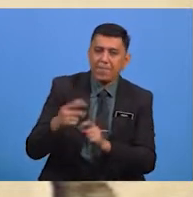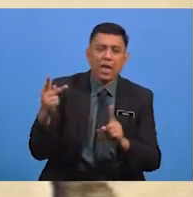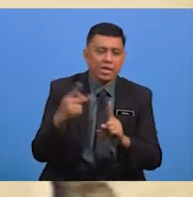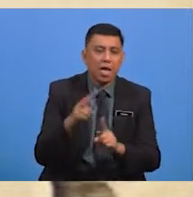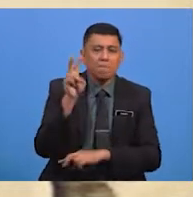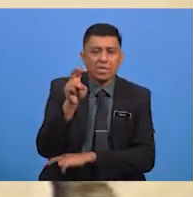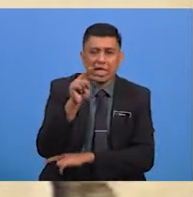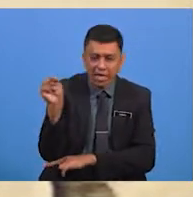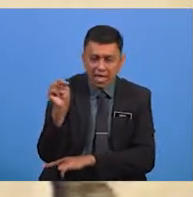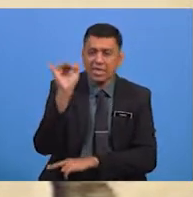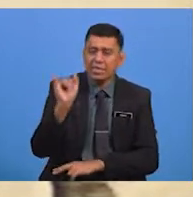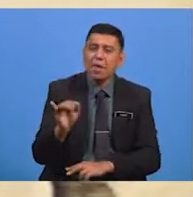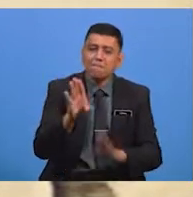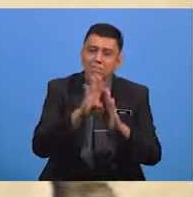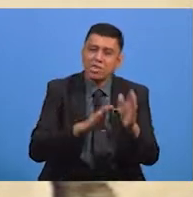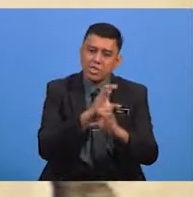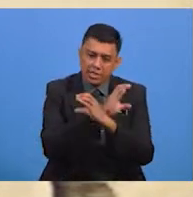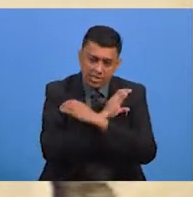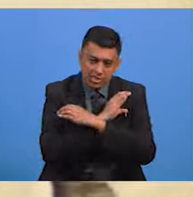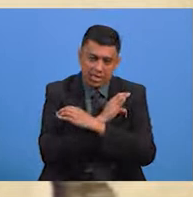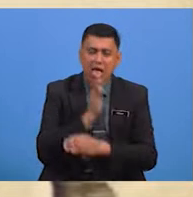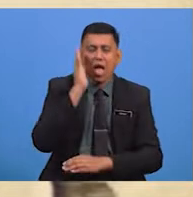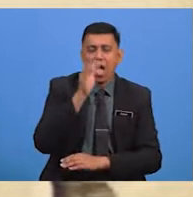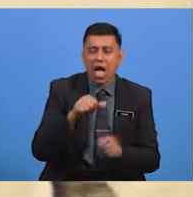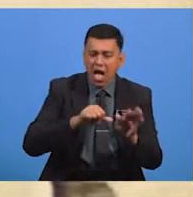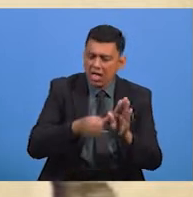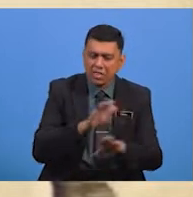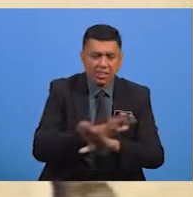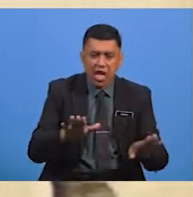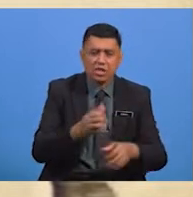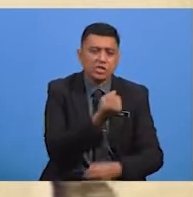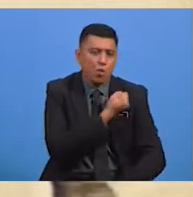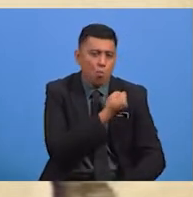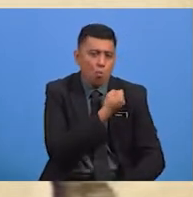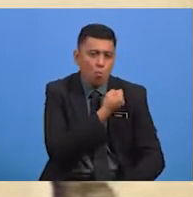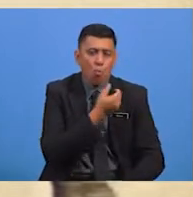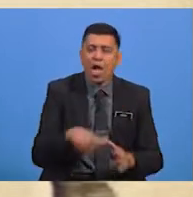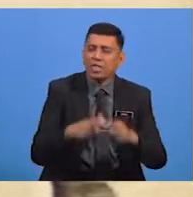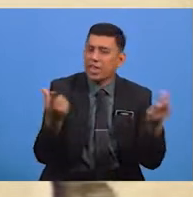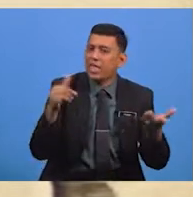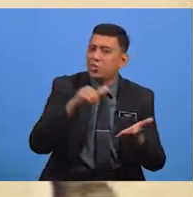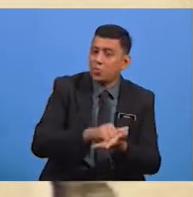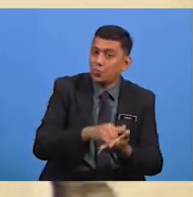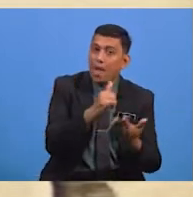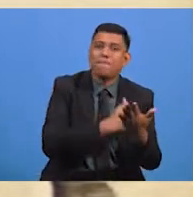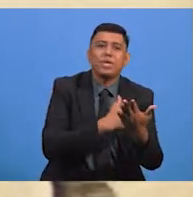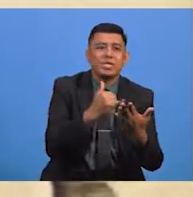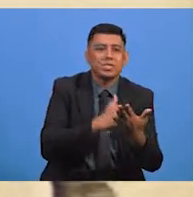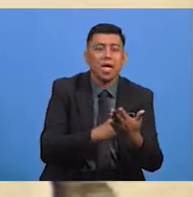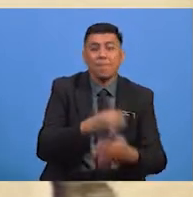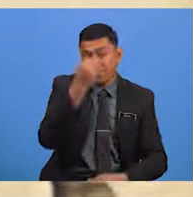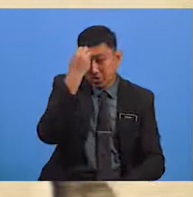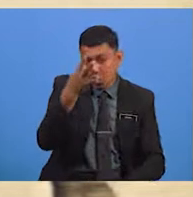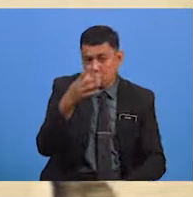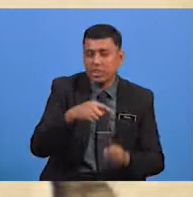Adab Kepada Pasangan Bercinta Agar Tidak Kecewa Selain Itu Penyair